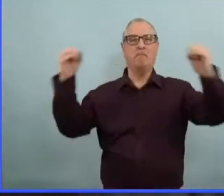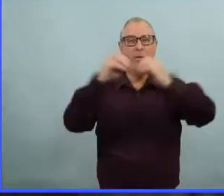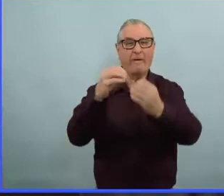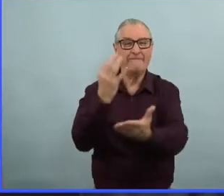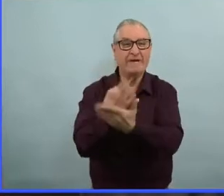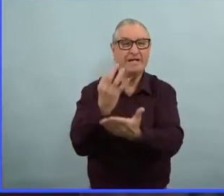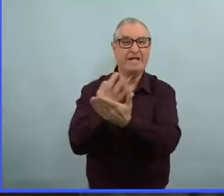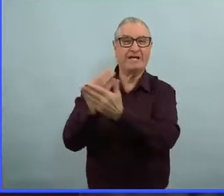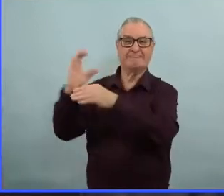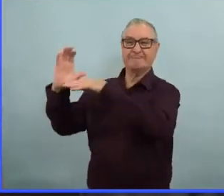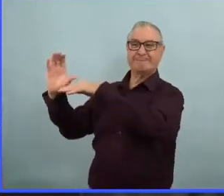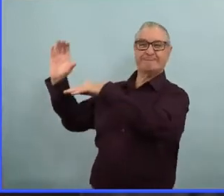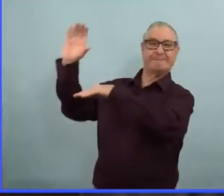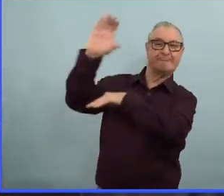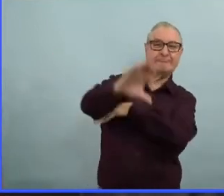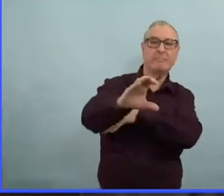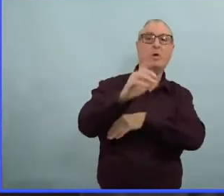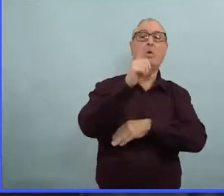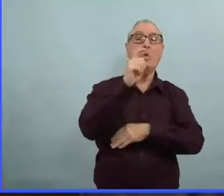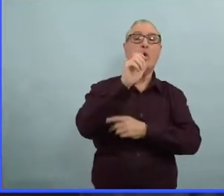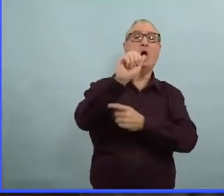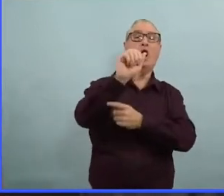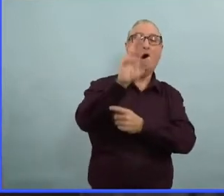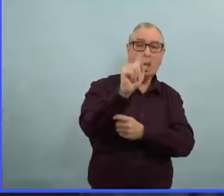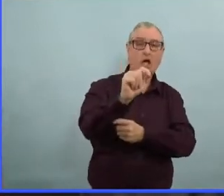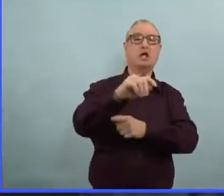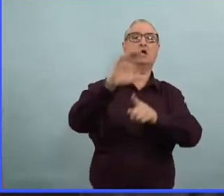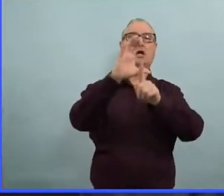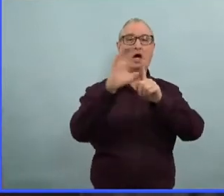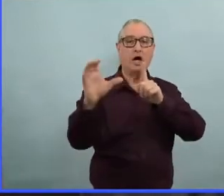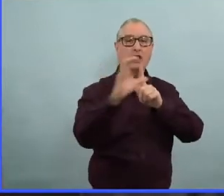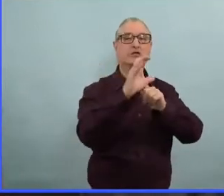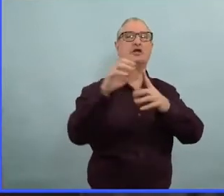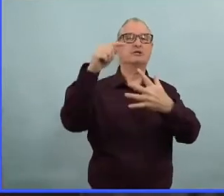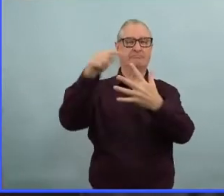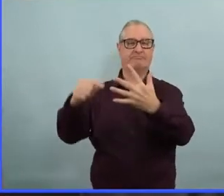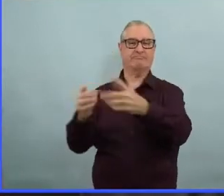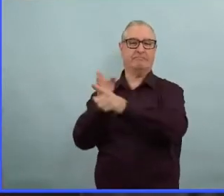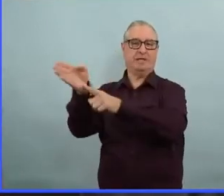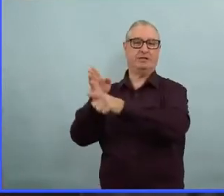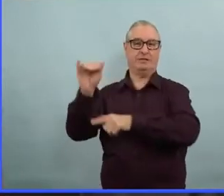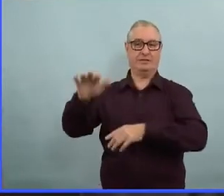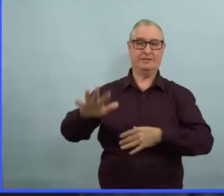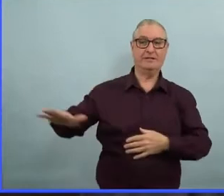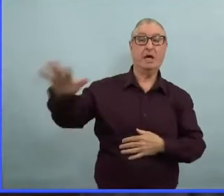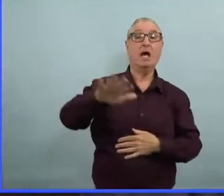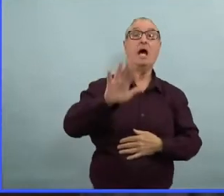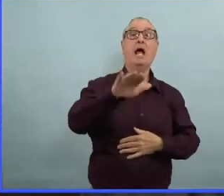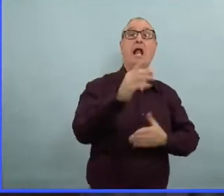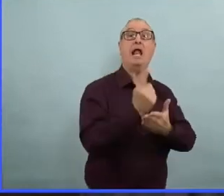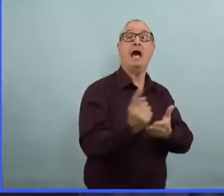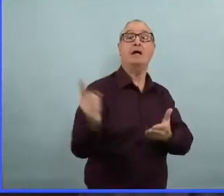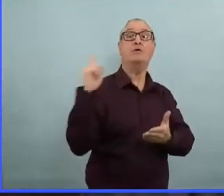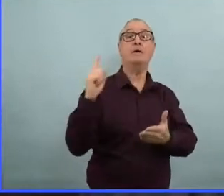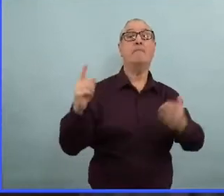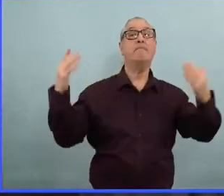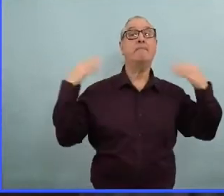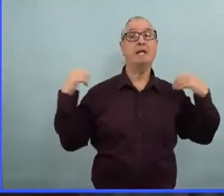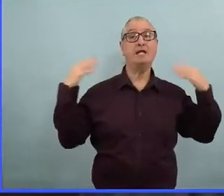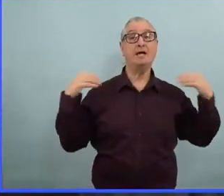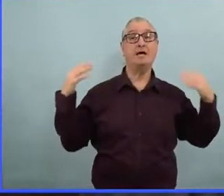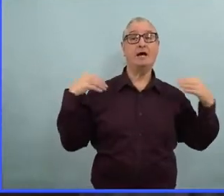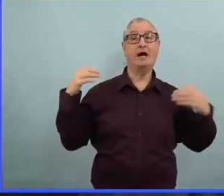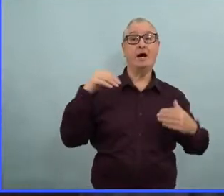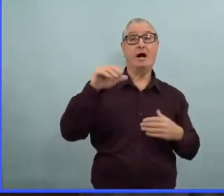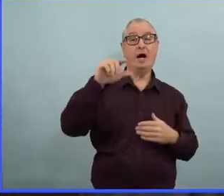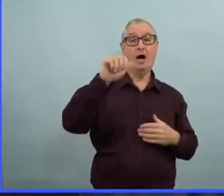la culture. Vendredi dernier, si vous vous rappelez, la ministre Audrey Gordon ainsi que le docteur Brent Roussin ont